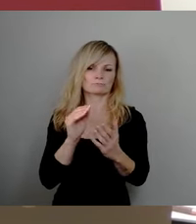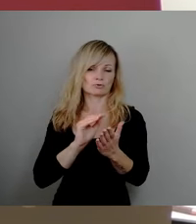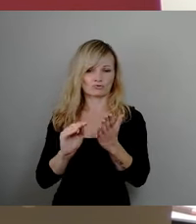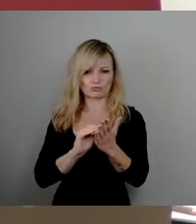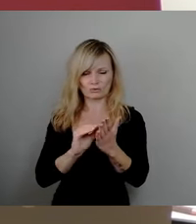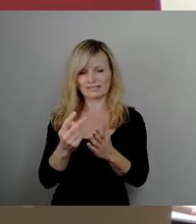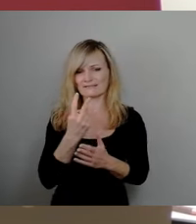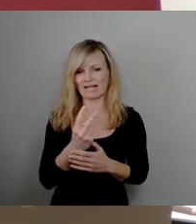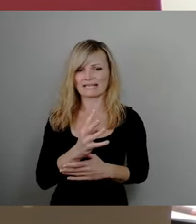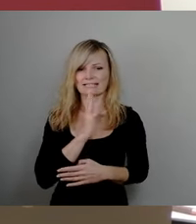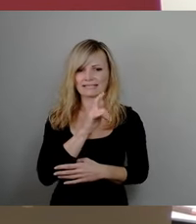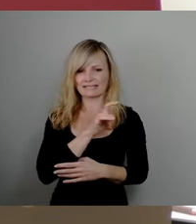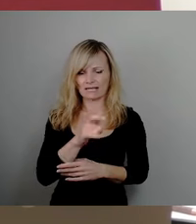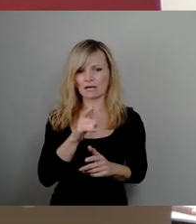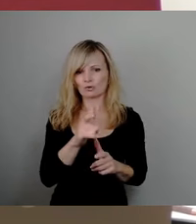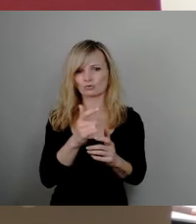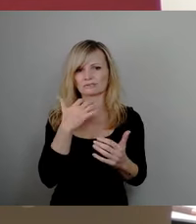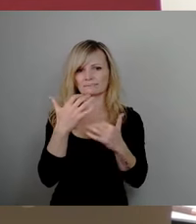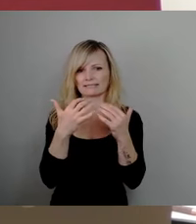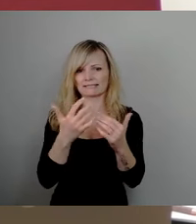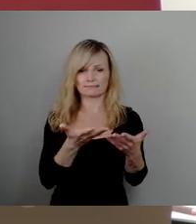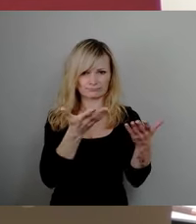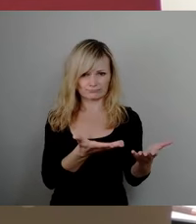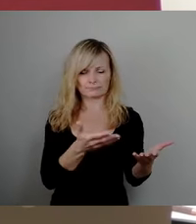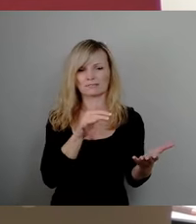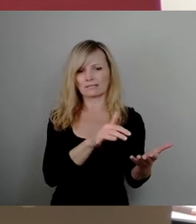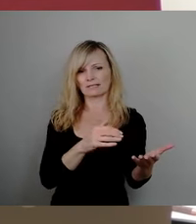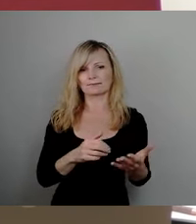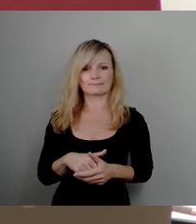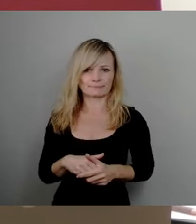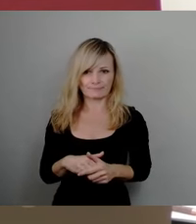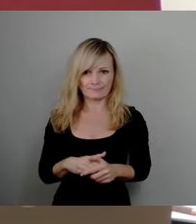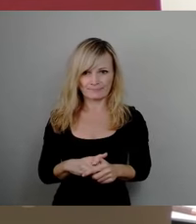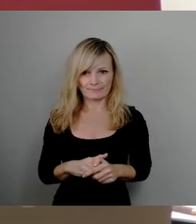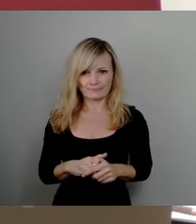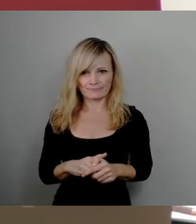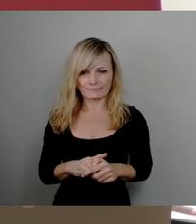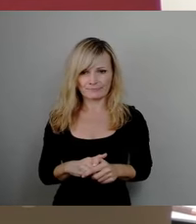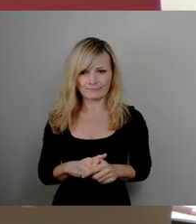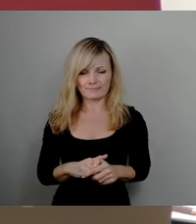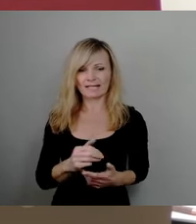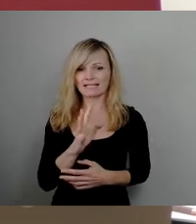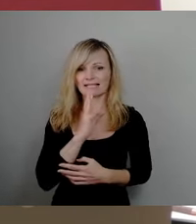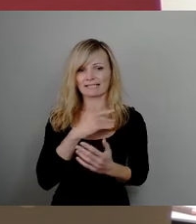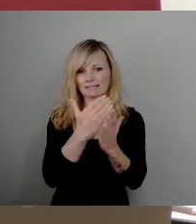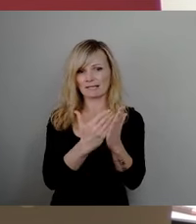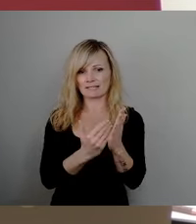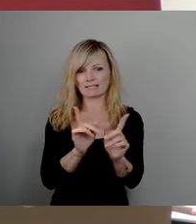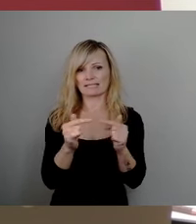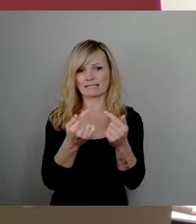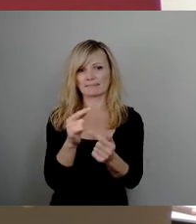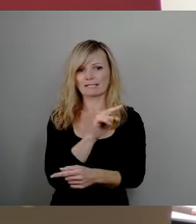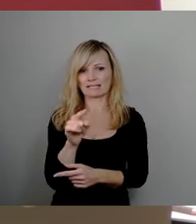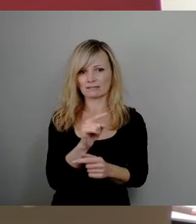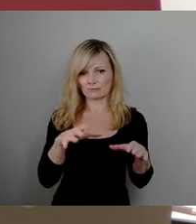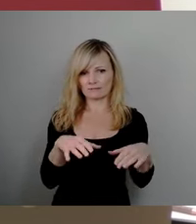Ausschussbericht vorliegen. Hier wurde nach der Rednerliste Team Zastro beginnen dürfen. Ist